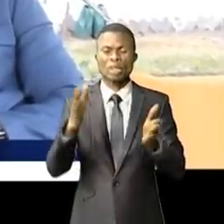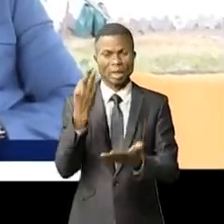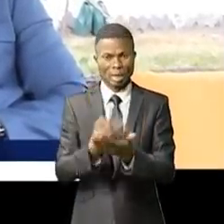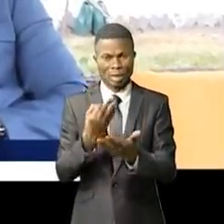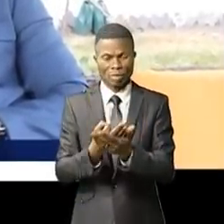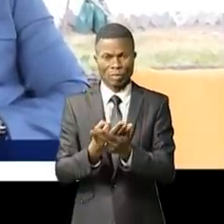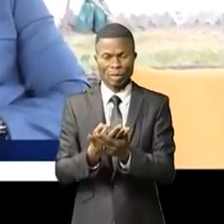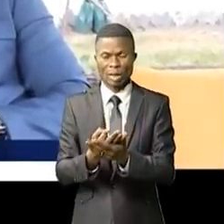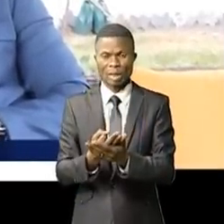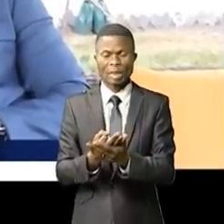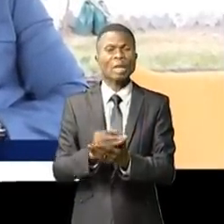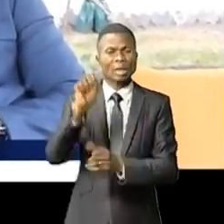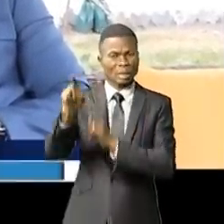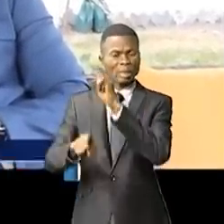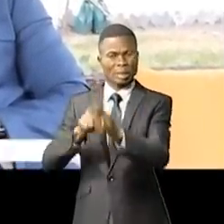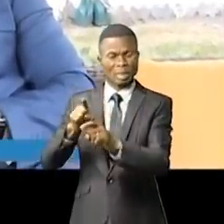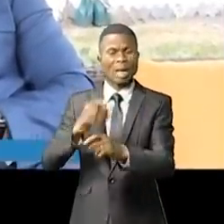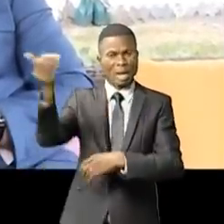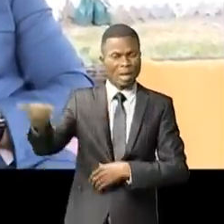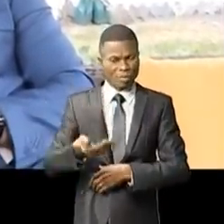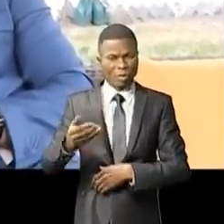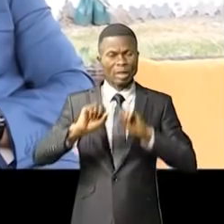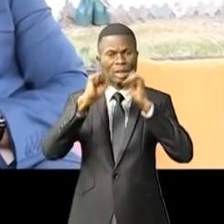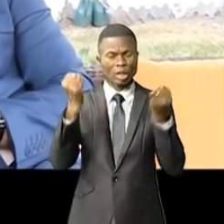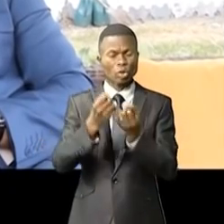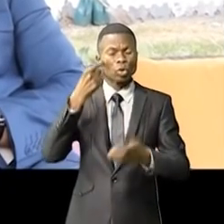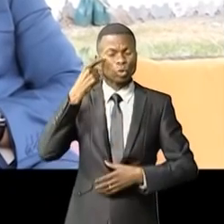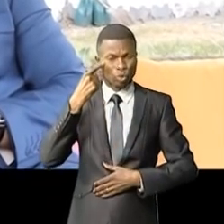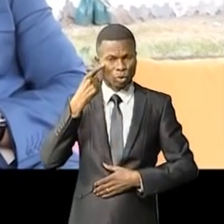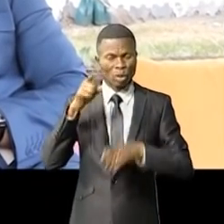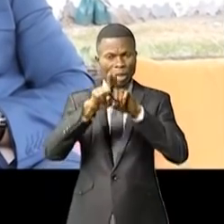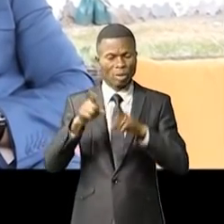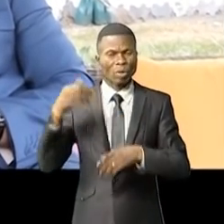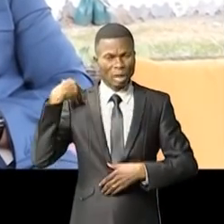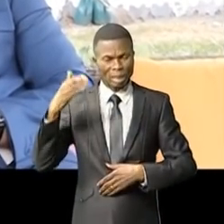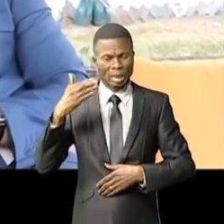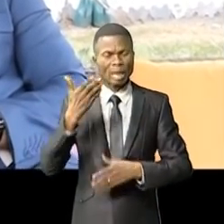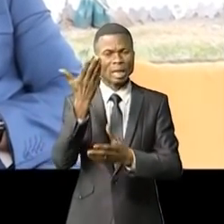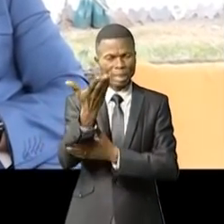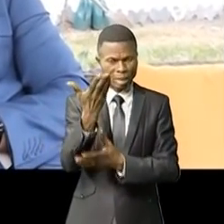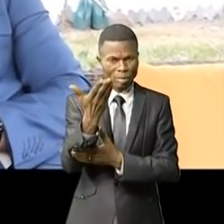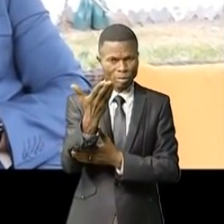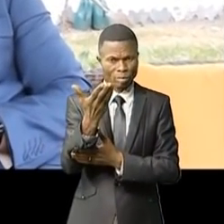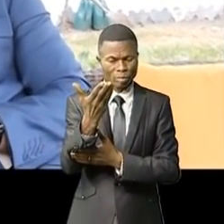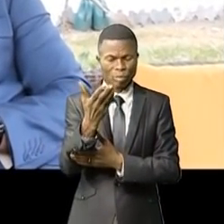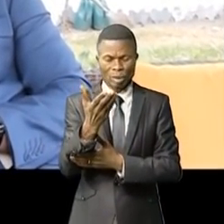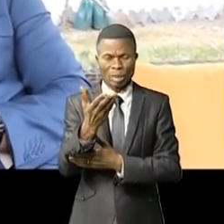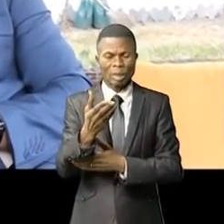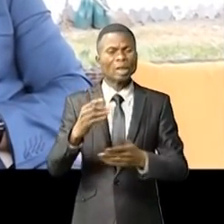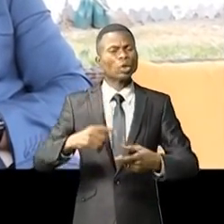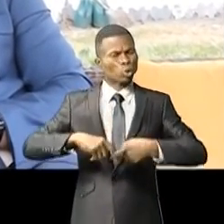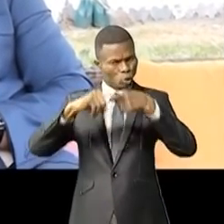cette société, l'Assassim, pour que la République aussi, à son tour, puisse demander la suspension